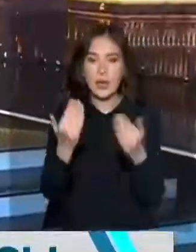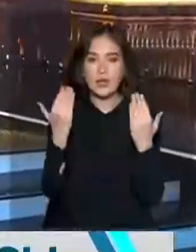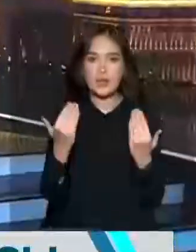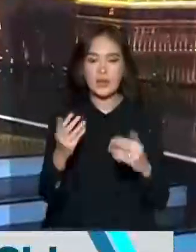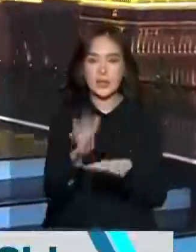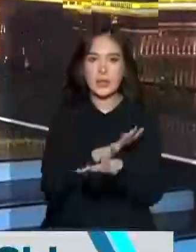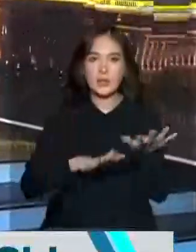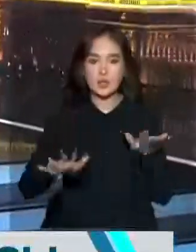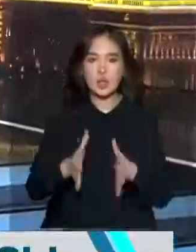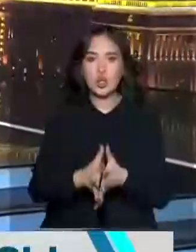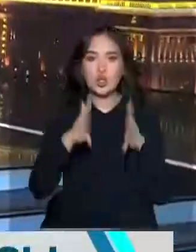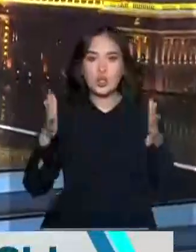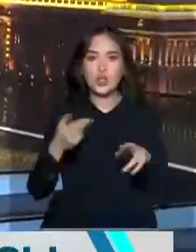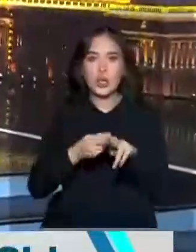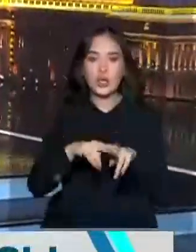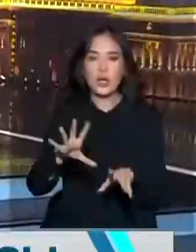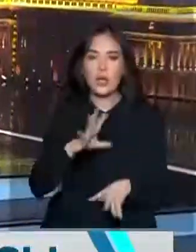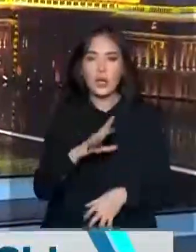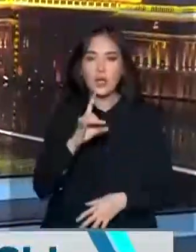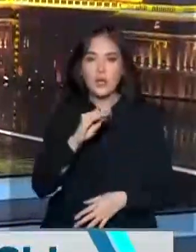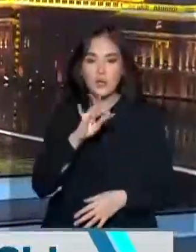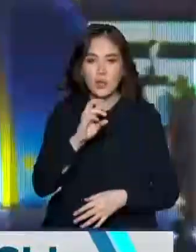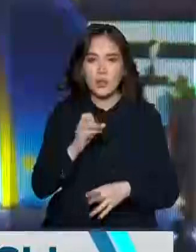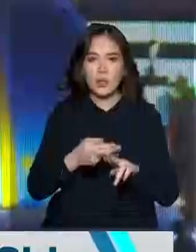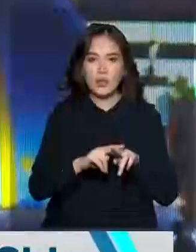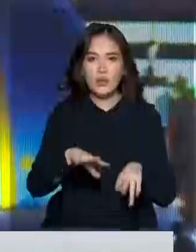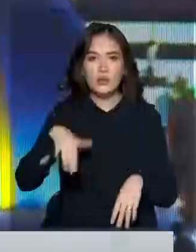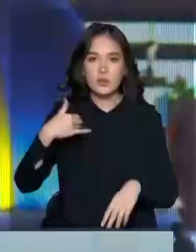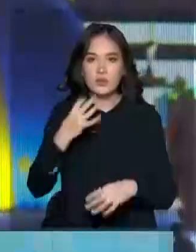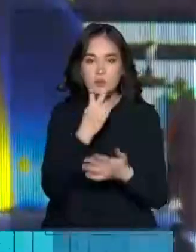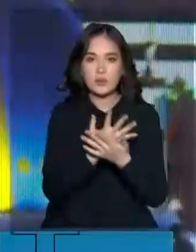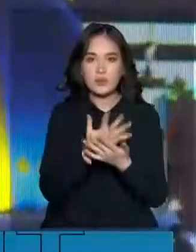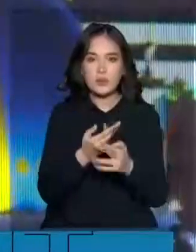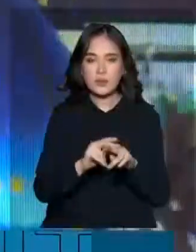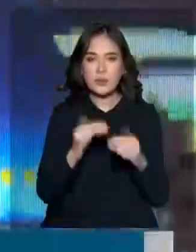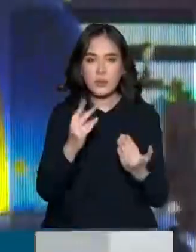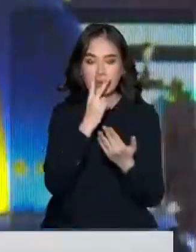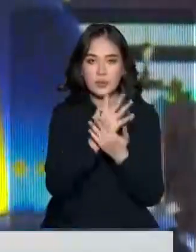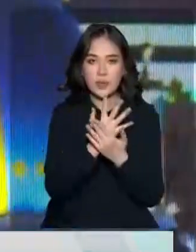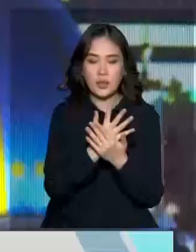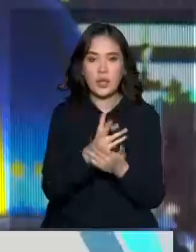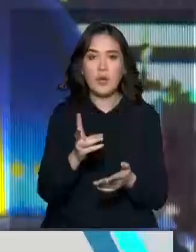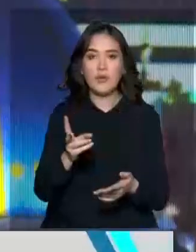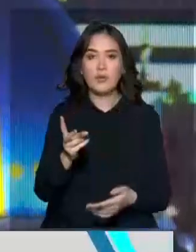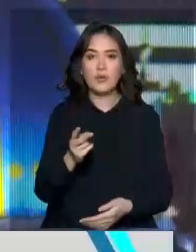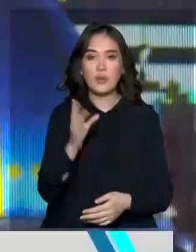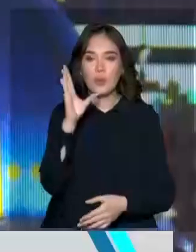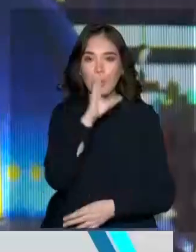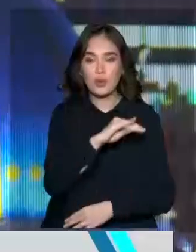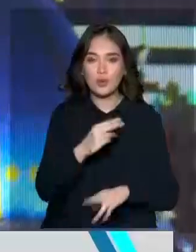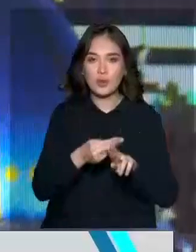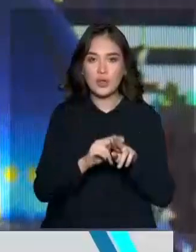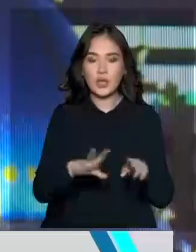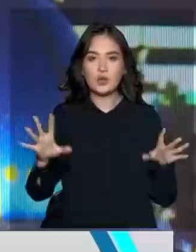Елімізді үлкен саяси реформа өзінің сәтті жемістерін көрсетуде, оны бәрімізде көрбіратырмыз, көргеріміз. Енді